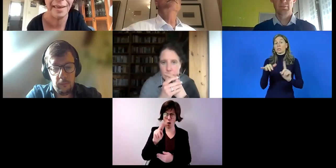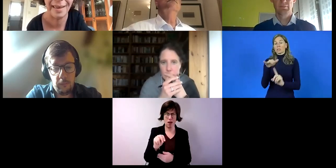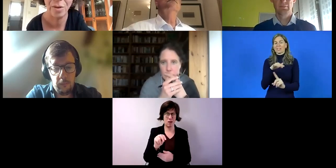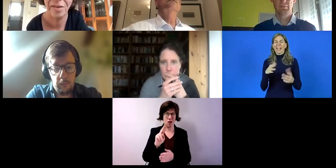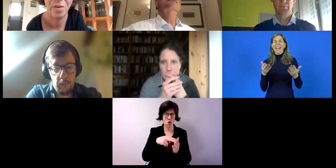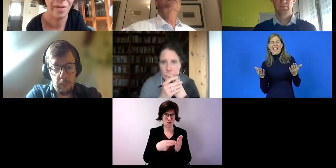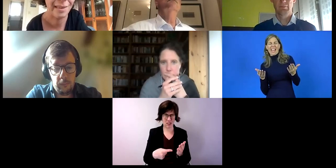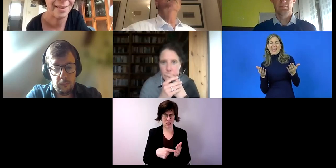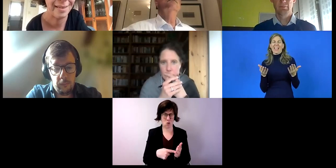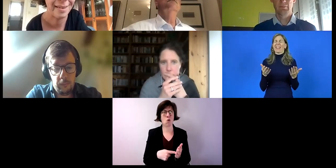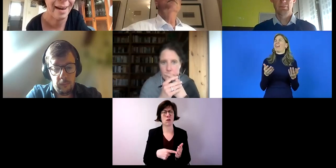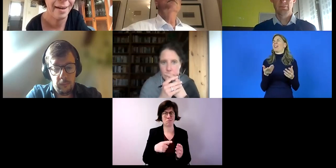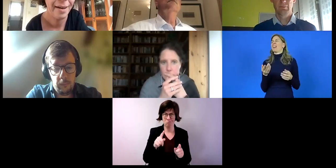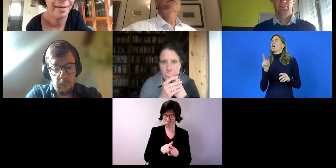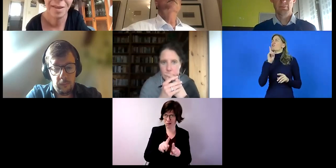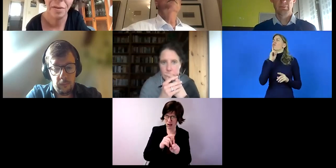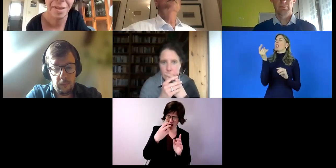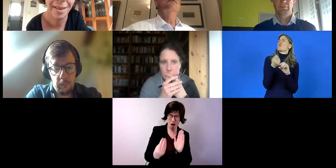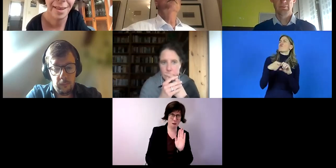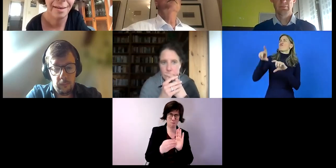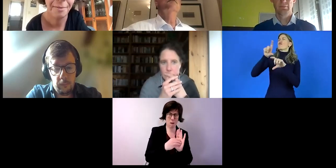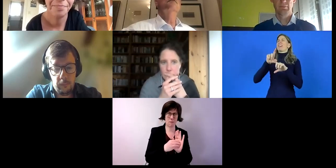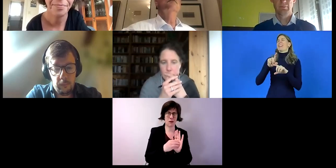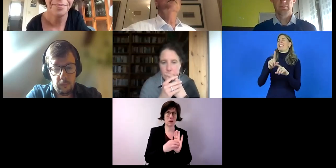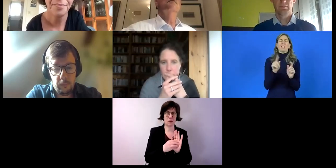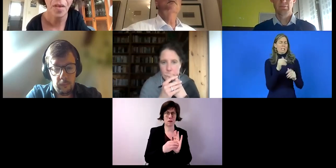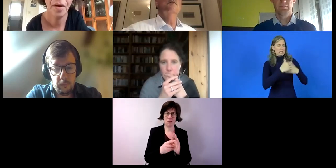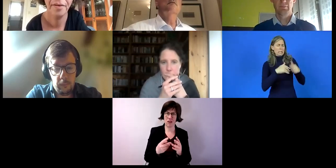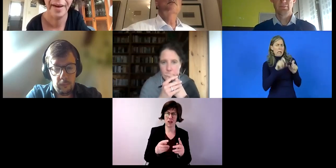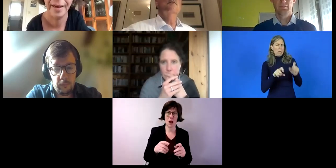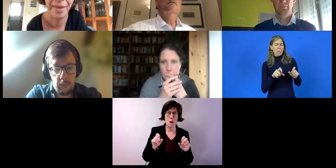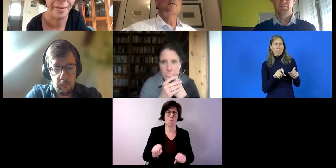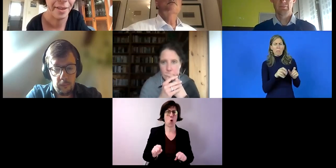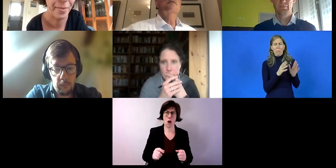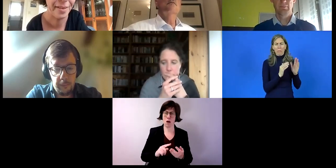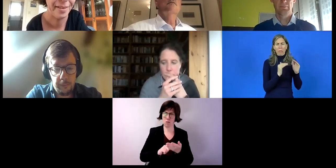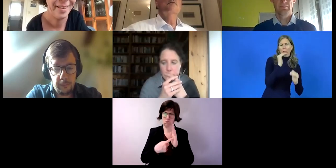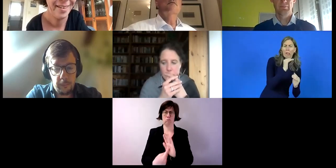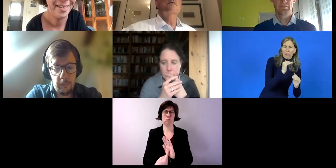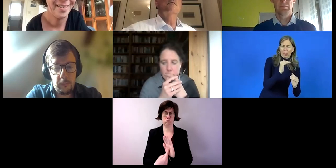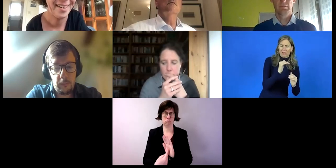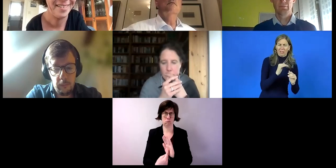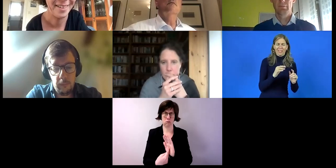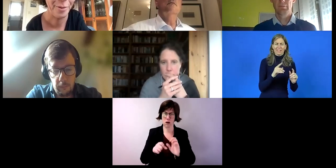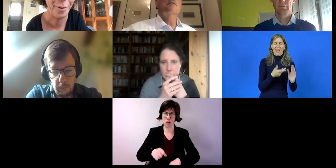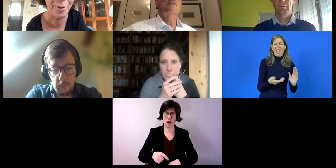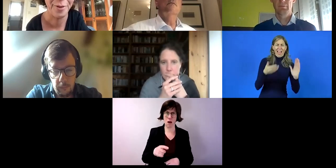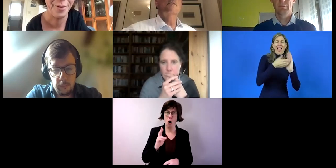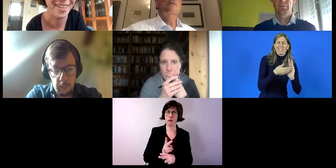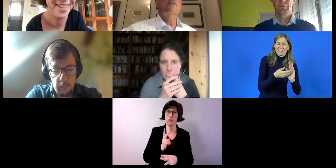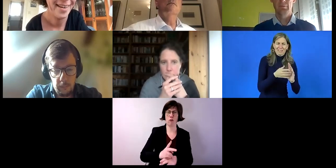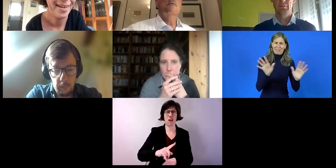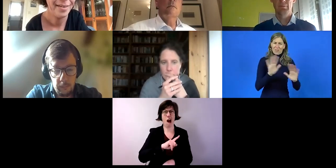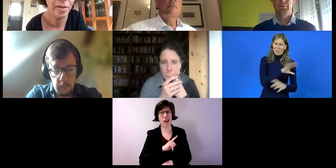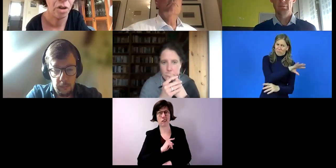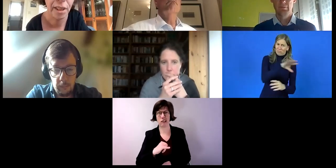die Unbehindertenrechtskonvention sagt es ganz klar. Was geht und was nicht geht. Weil einem ja dann manchmal das eigene Interesse vorgeworfen